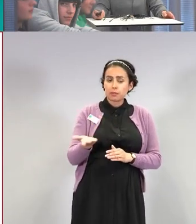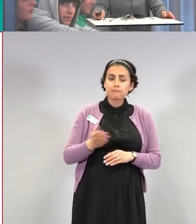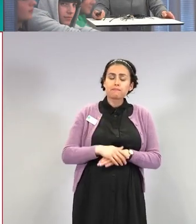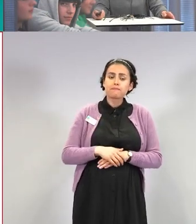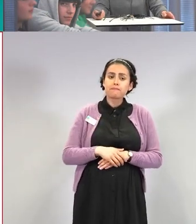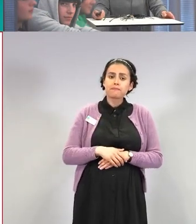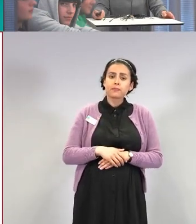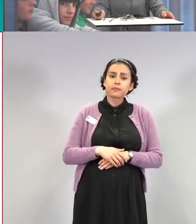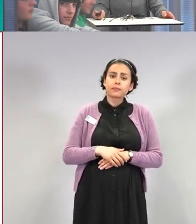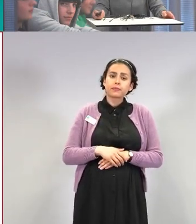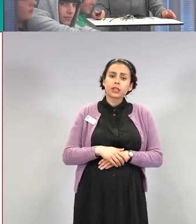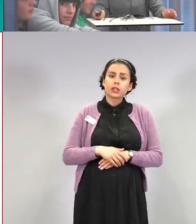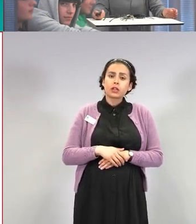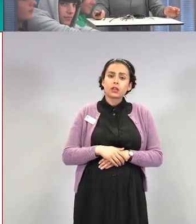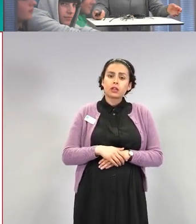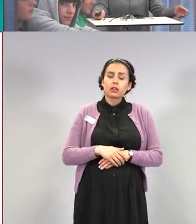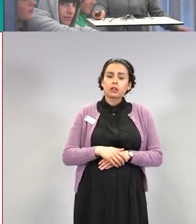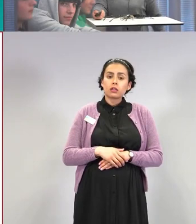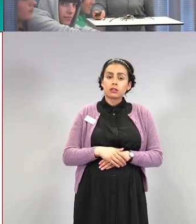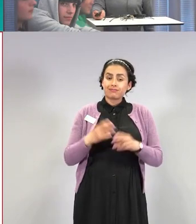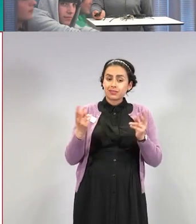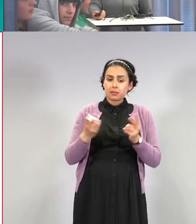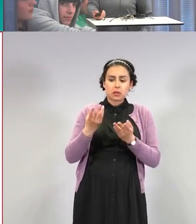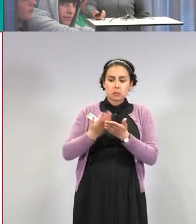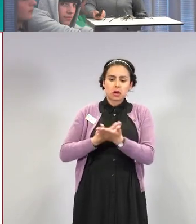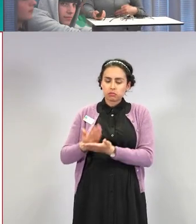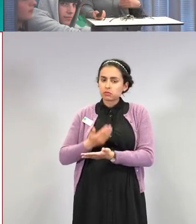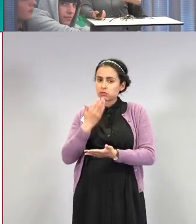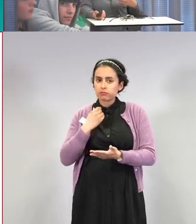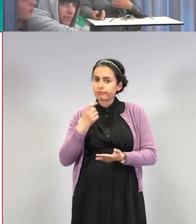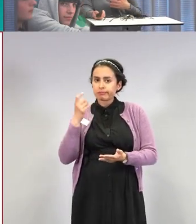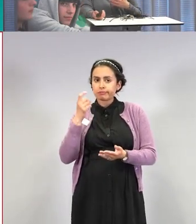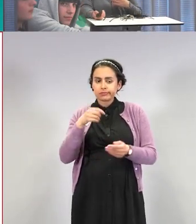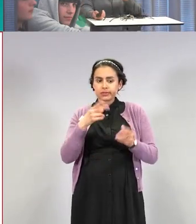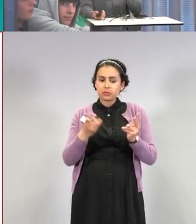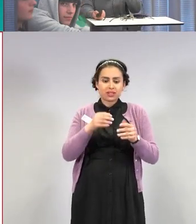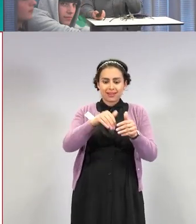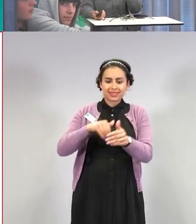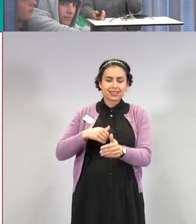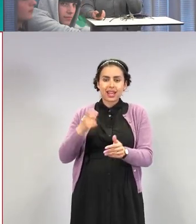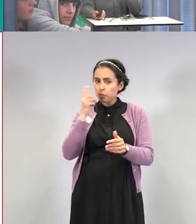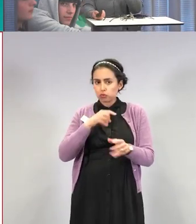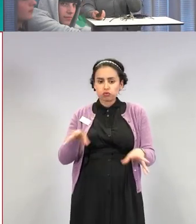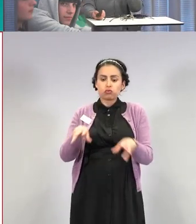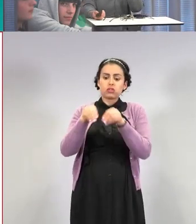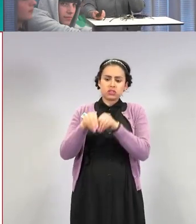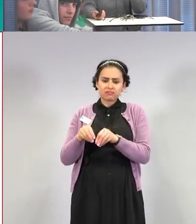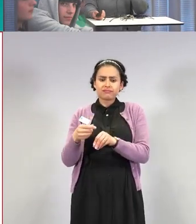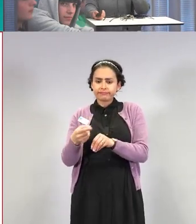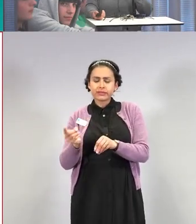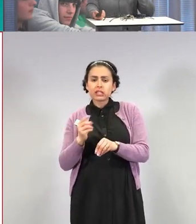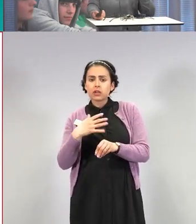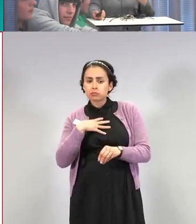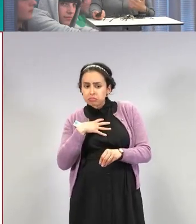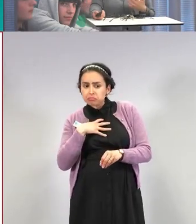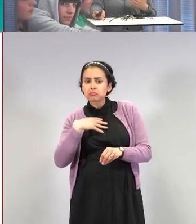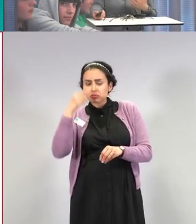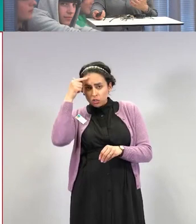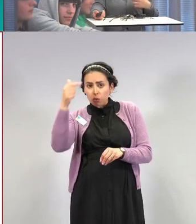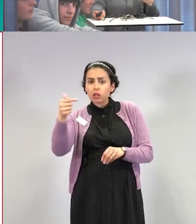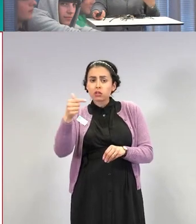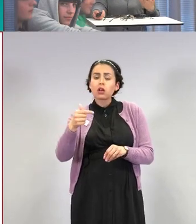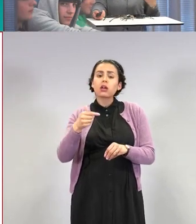Sellaiset maat, jotka eivät pysty yhdistämään rekistereitä, niin ne luottaa tavallaan siihen, että ihmiset ja